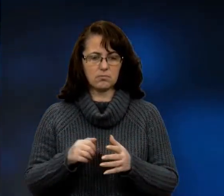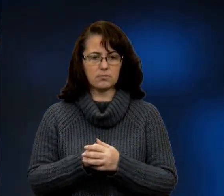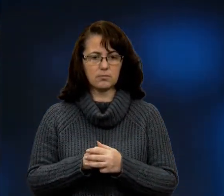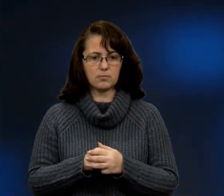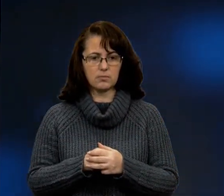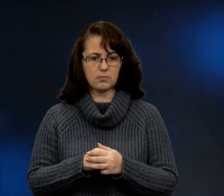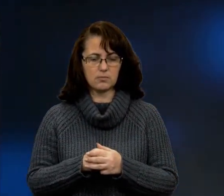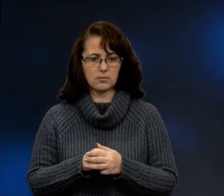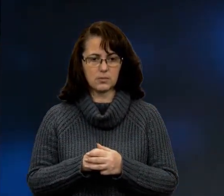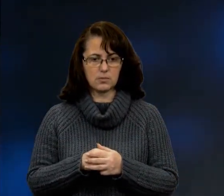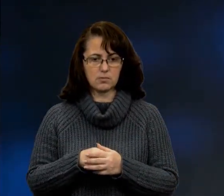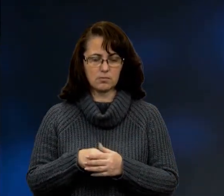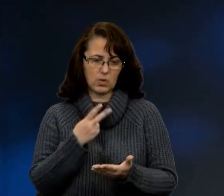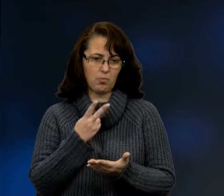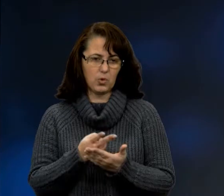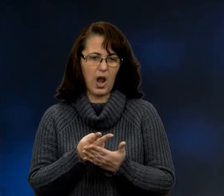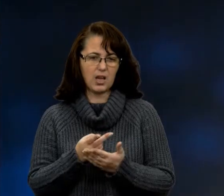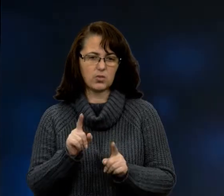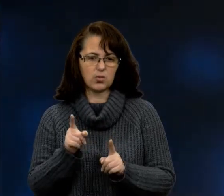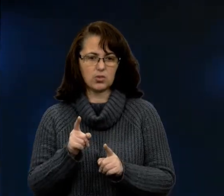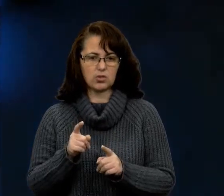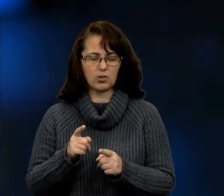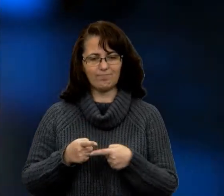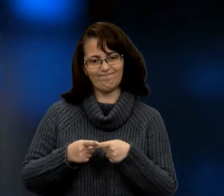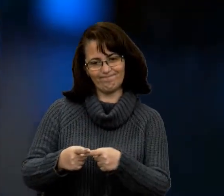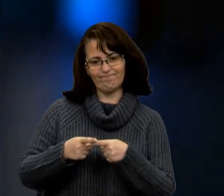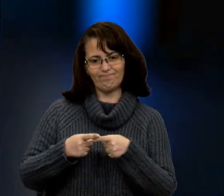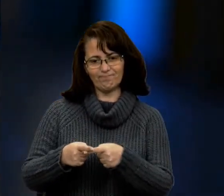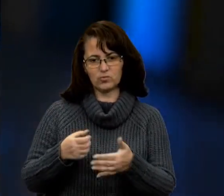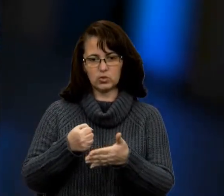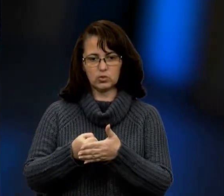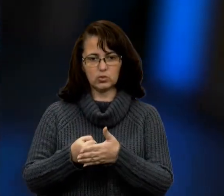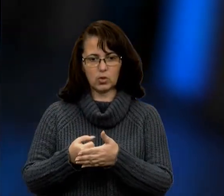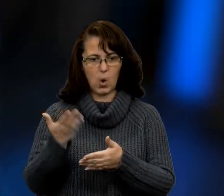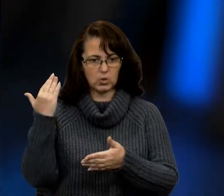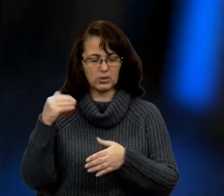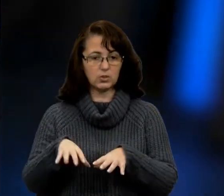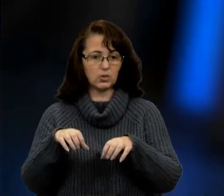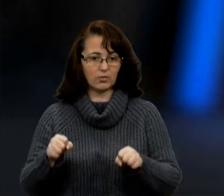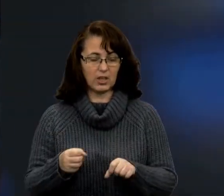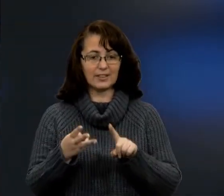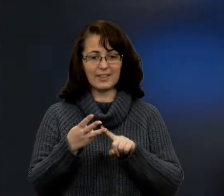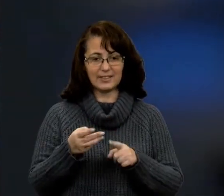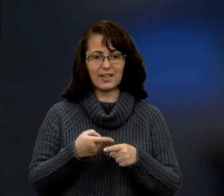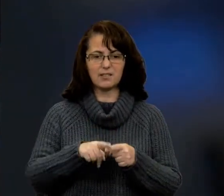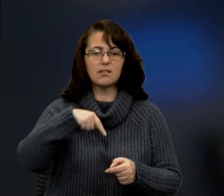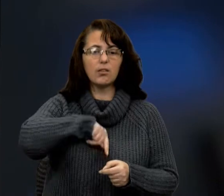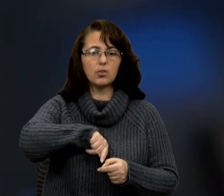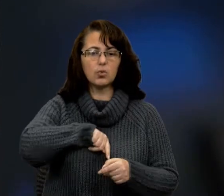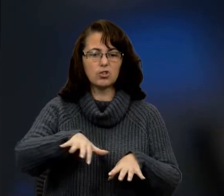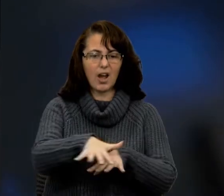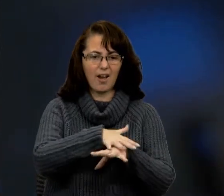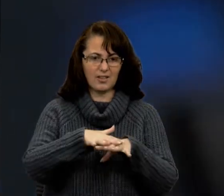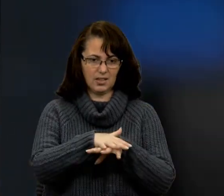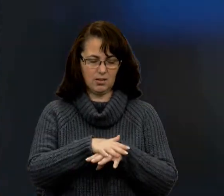панівної держави. І третій – це душа народу, тобто